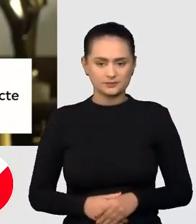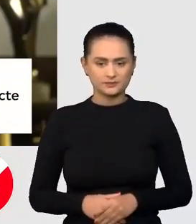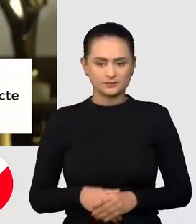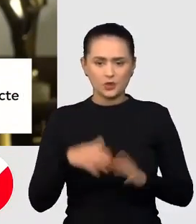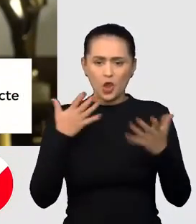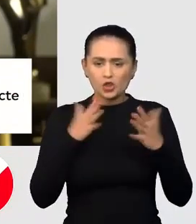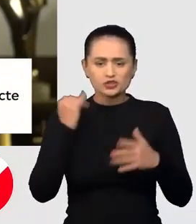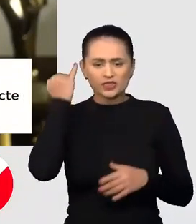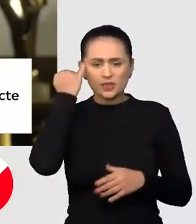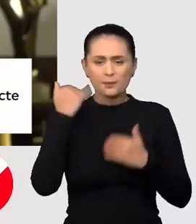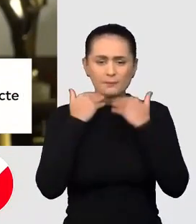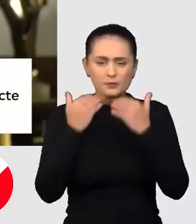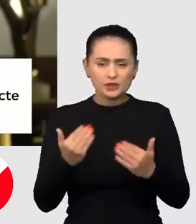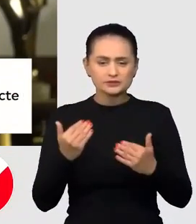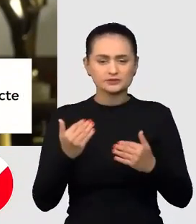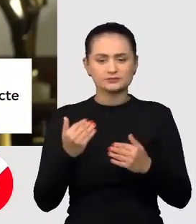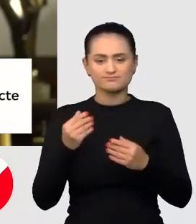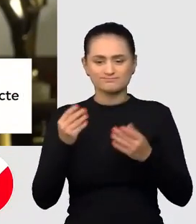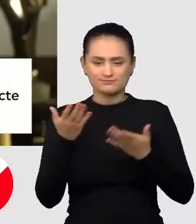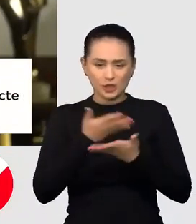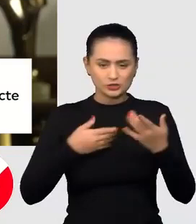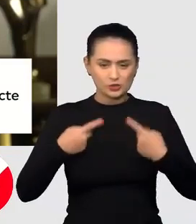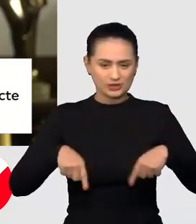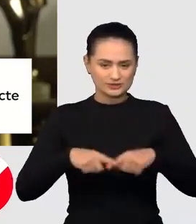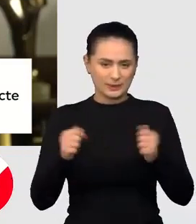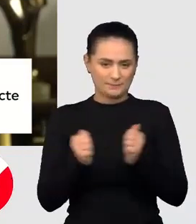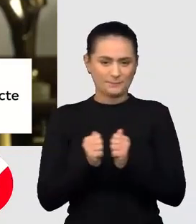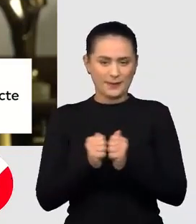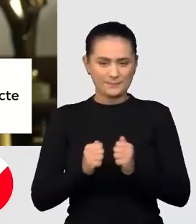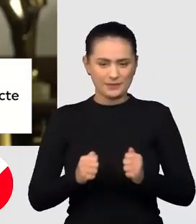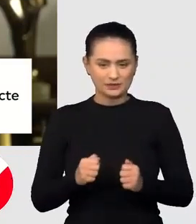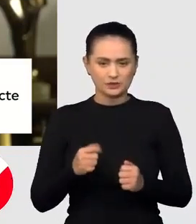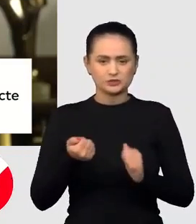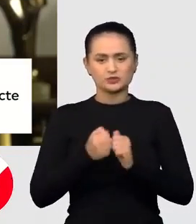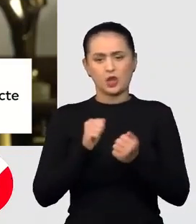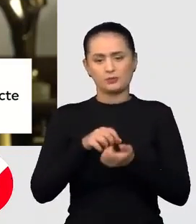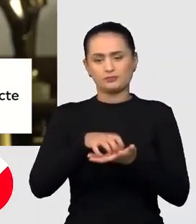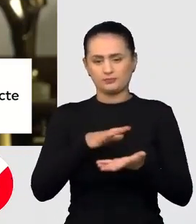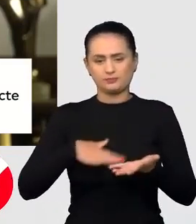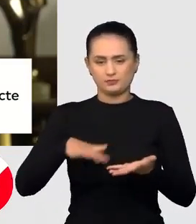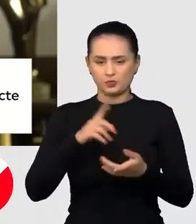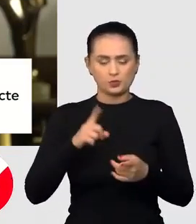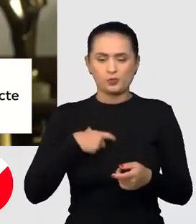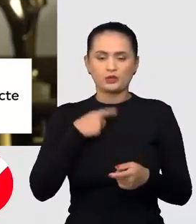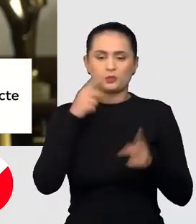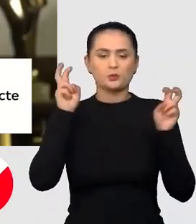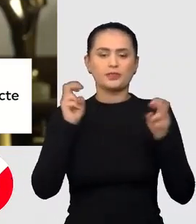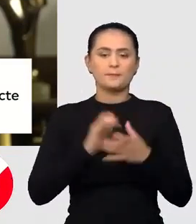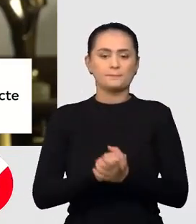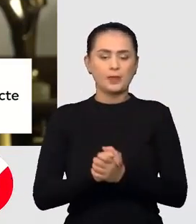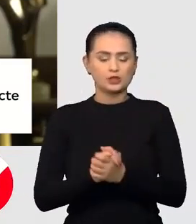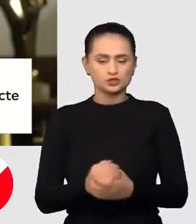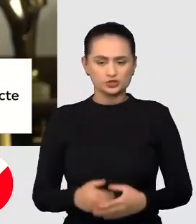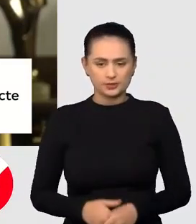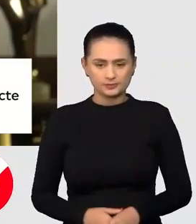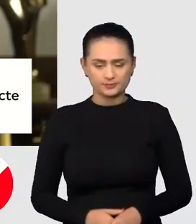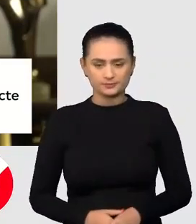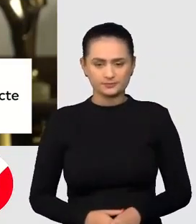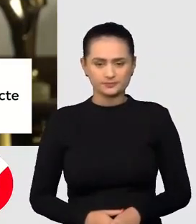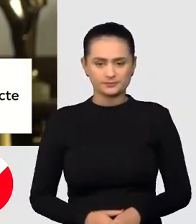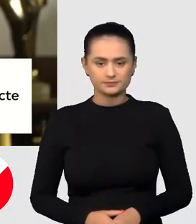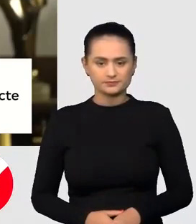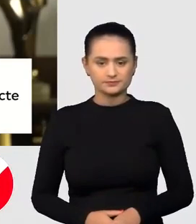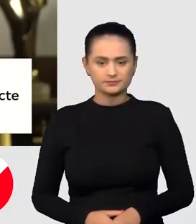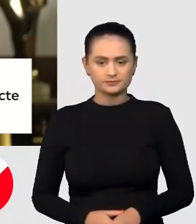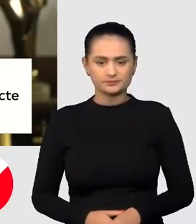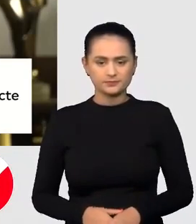Să vă mulțumim pentru vizionare de nostre concesiții sau de nostre sovrăințe nu pot să se chământa